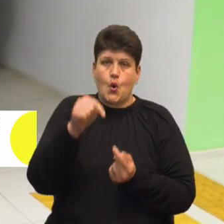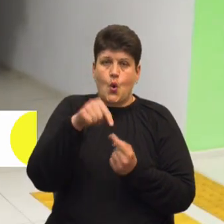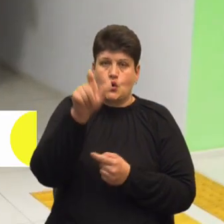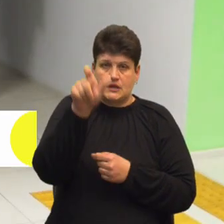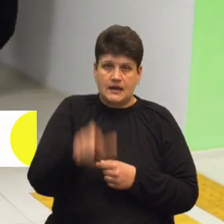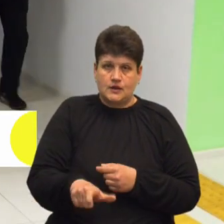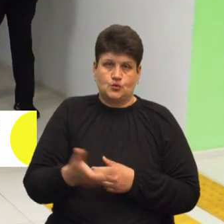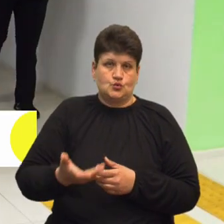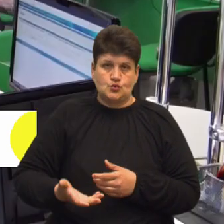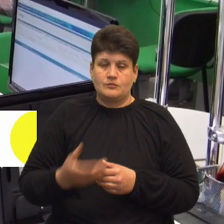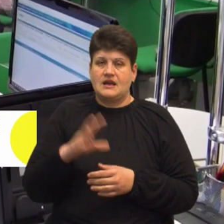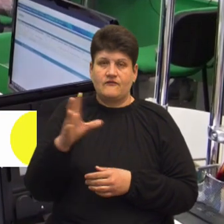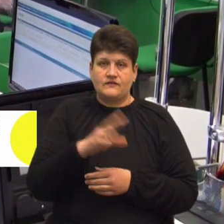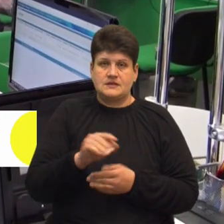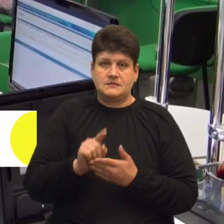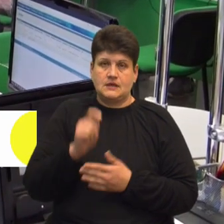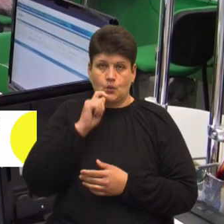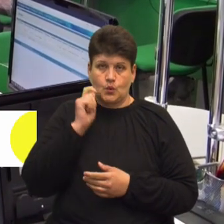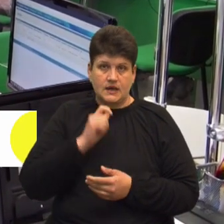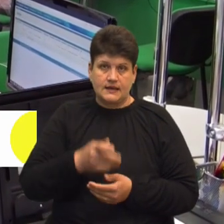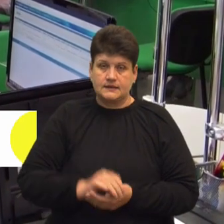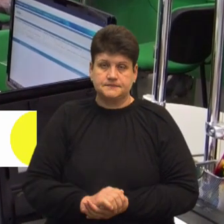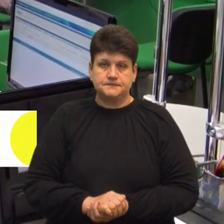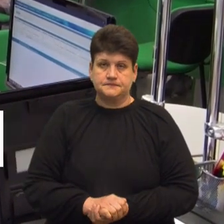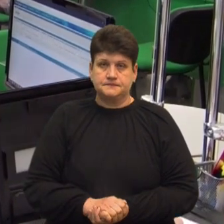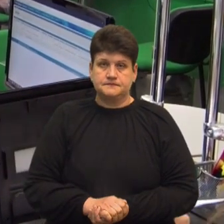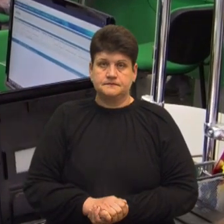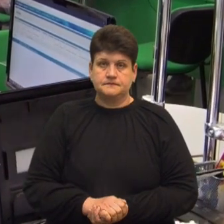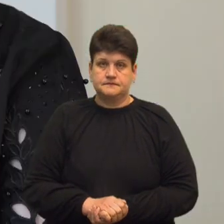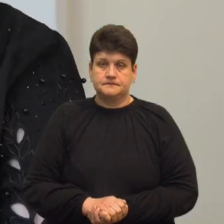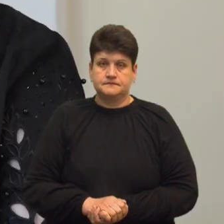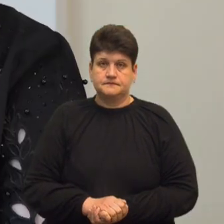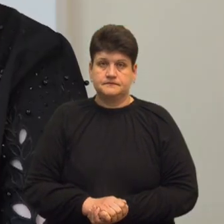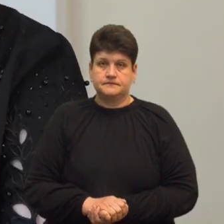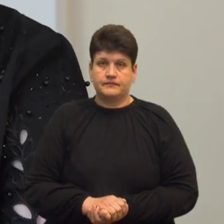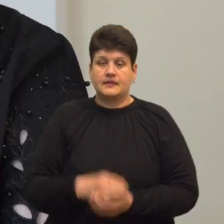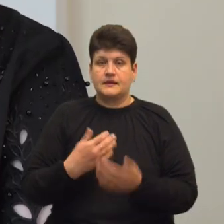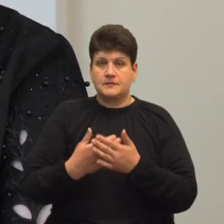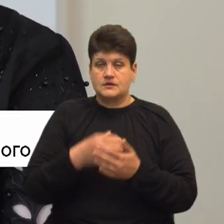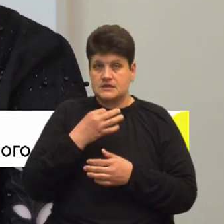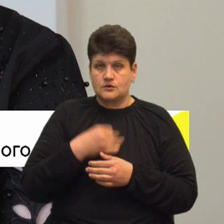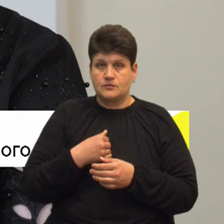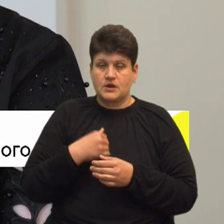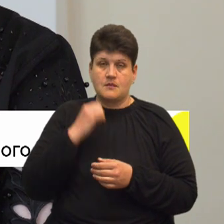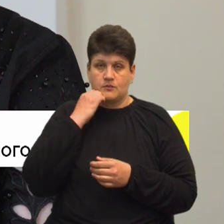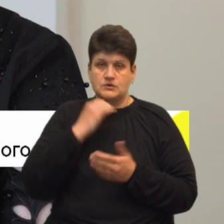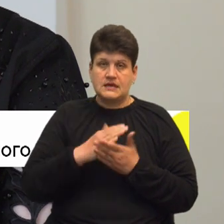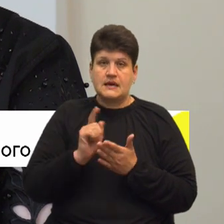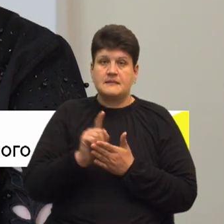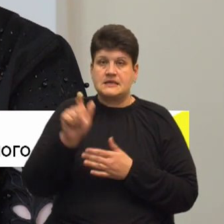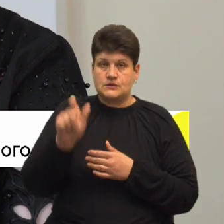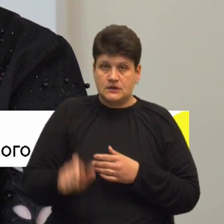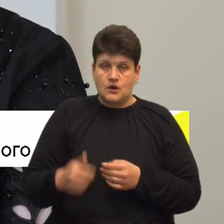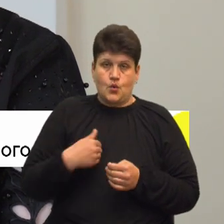знеособлений для всіх пенсіонерів України. Наведу на конкретному прикладі. Моя бабуся є пенсіонером, я